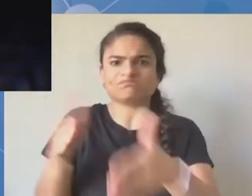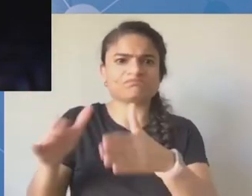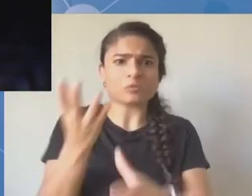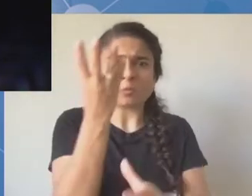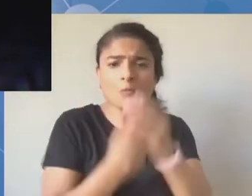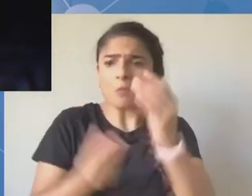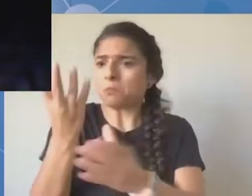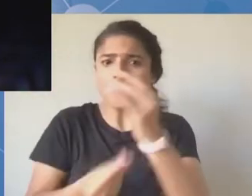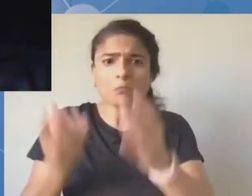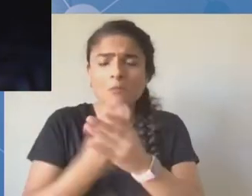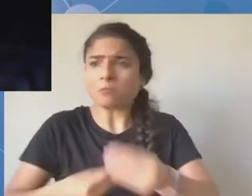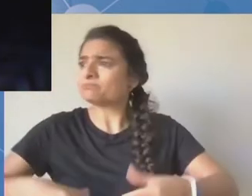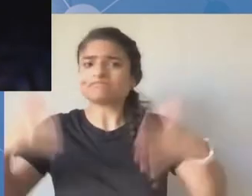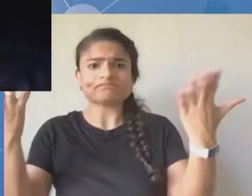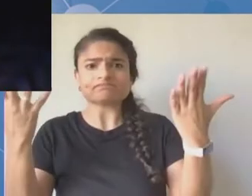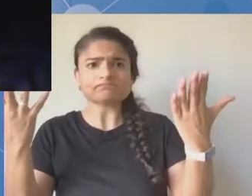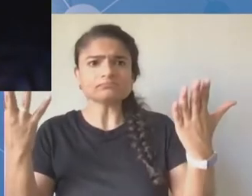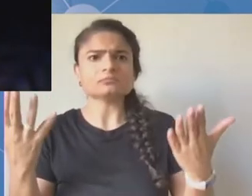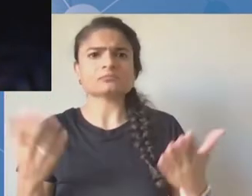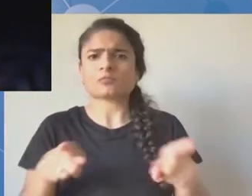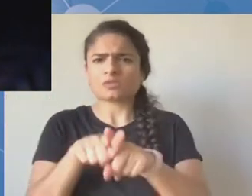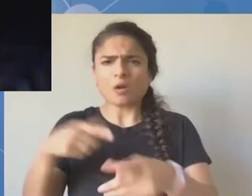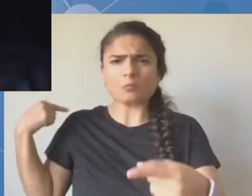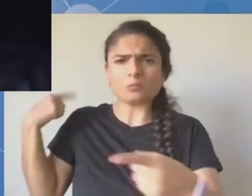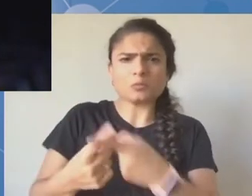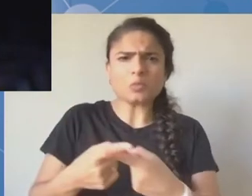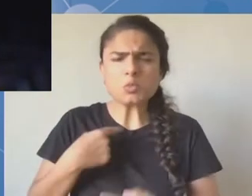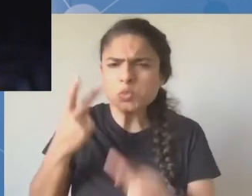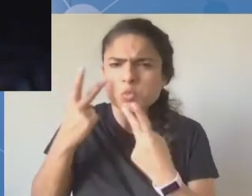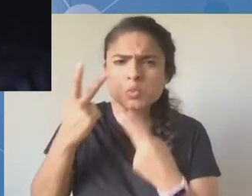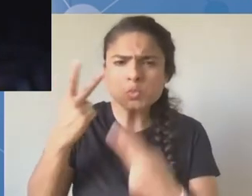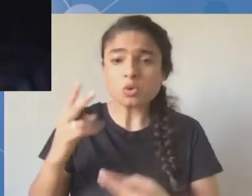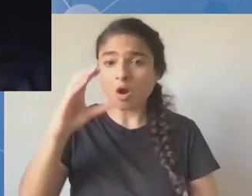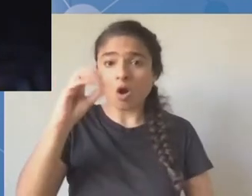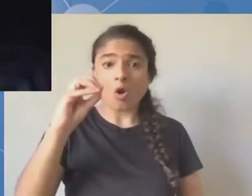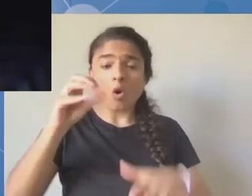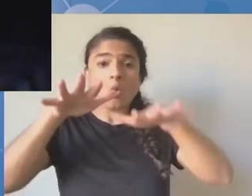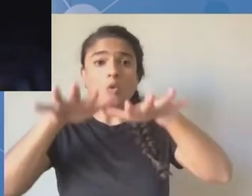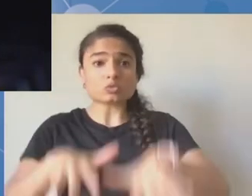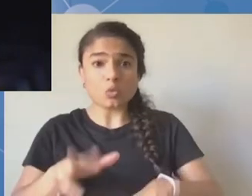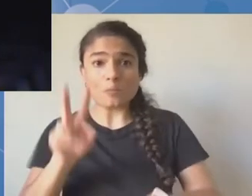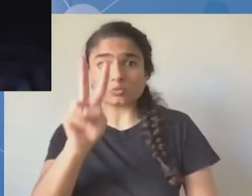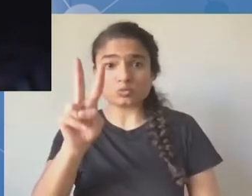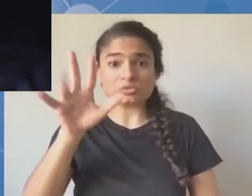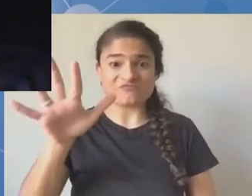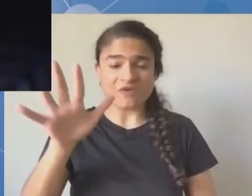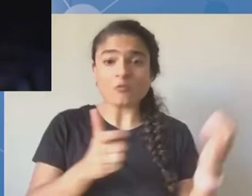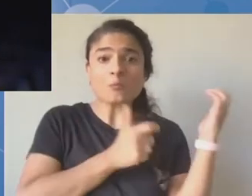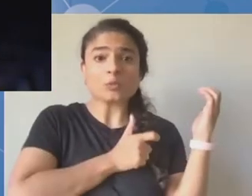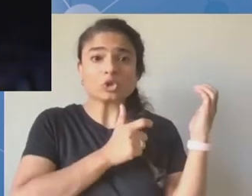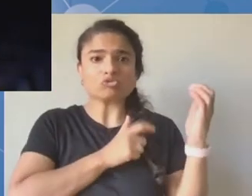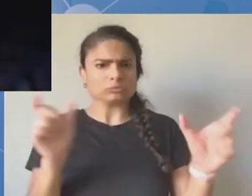zatem chciałabym państwa skierować do materiałów, które są dostępne na ten temat,